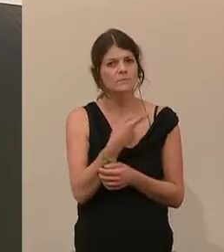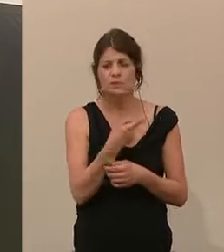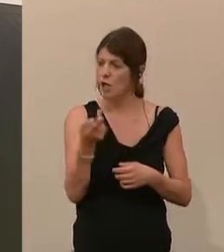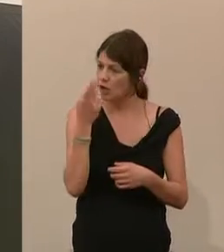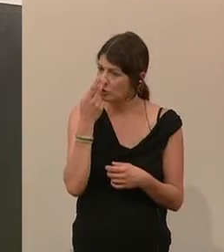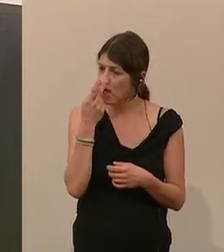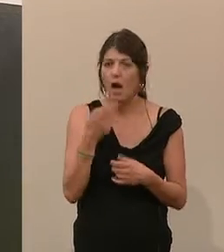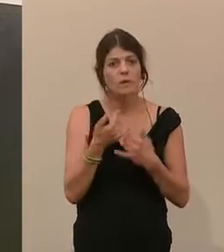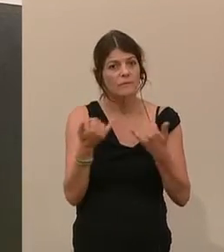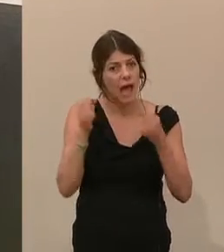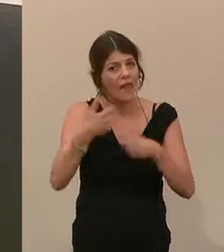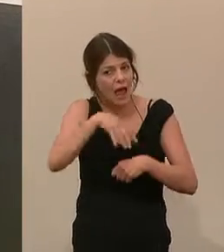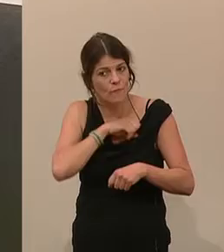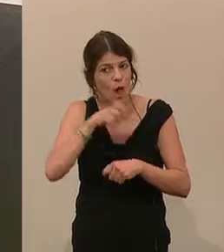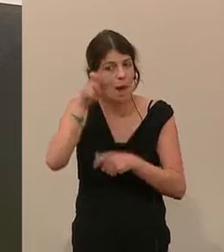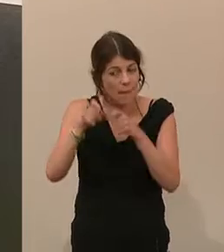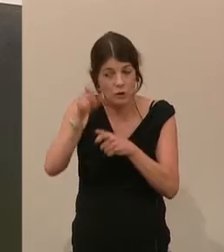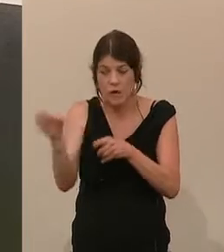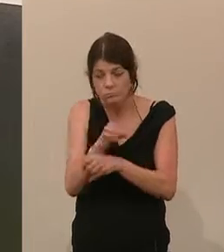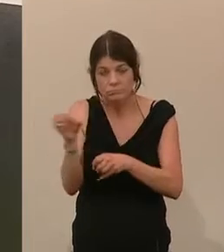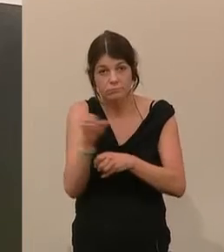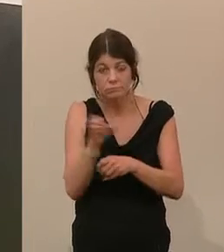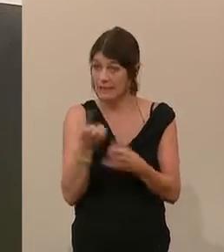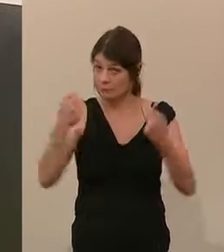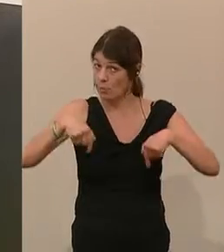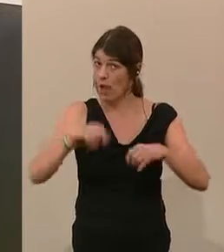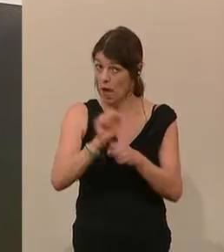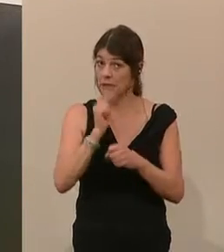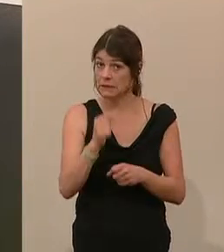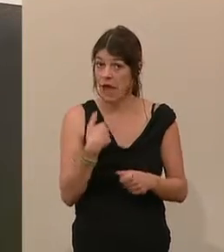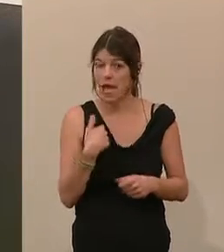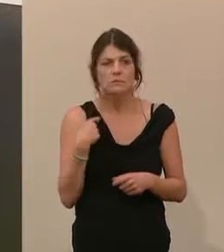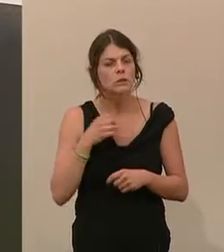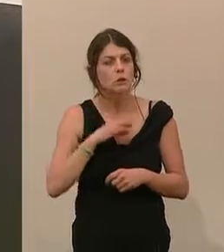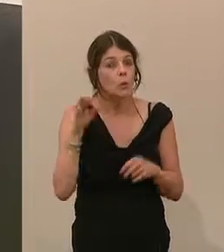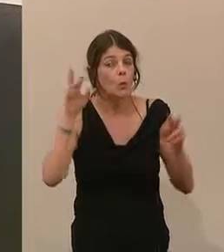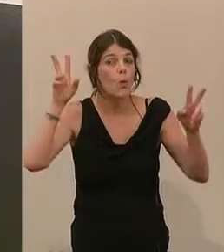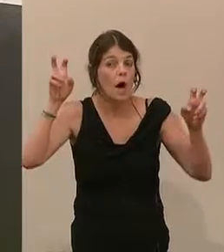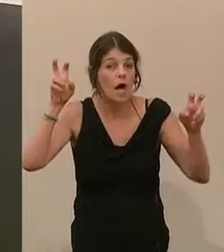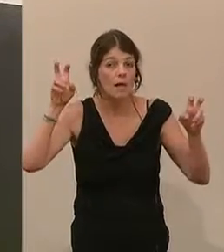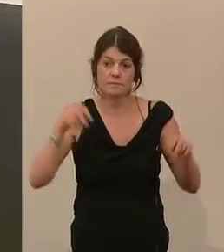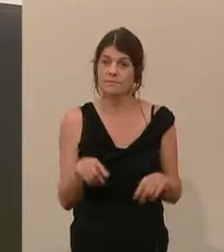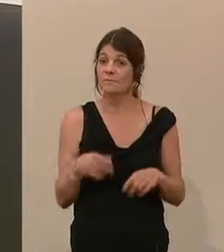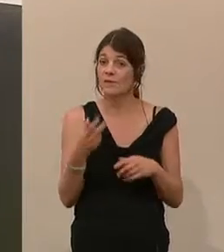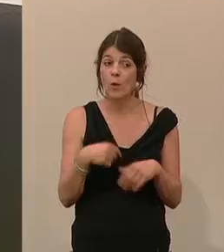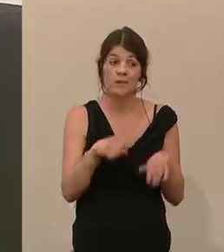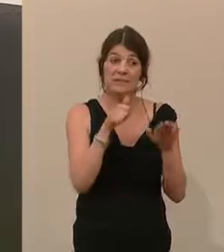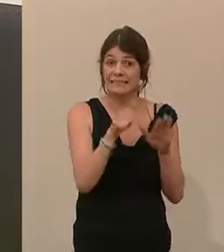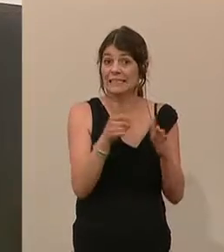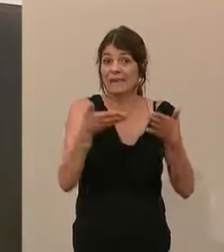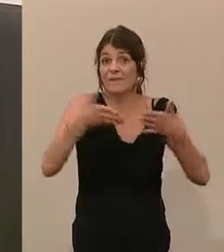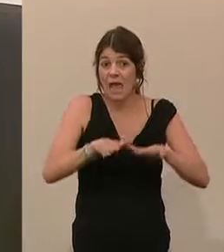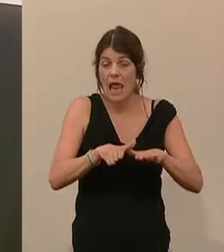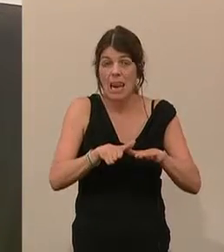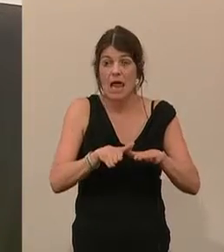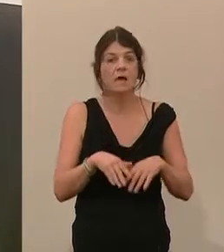Personaloffensive. Wir können gegenwärtig sagen, dass wir nur unter Gänsefüßchen von sechs Fällen